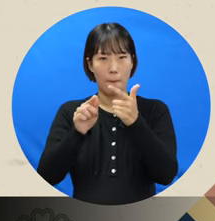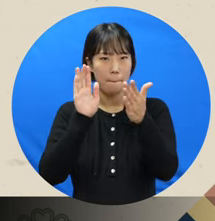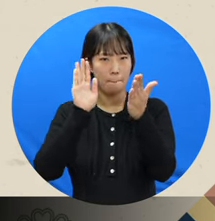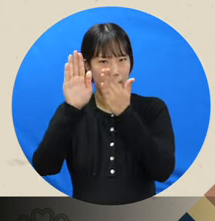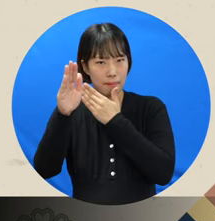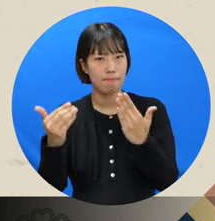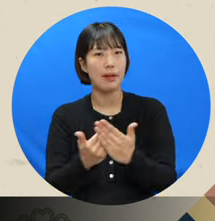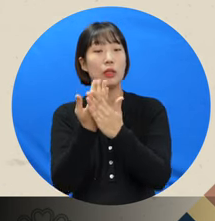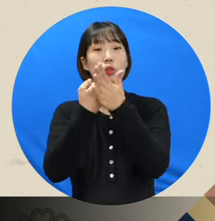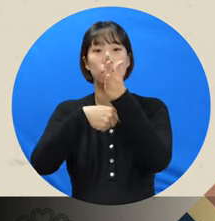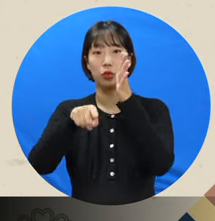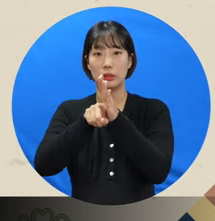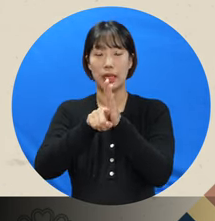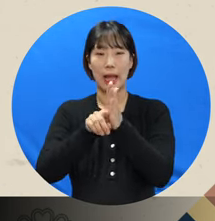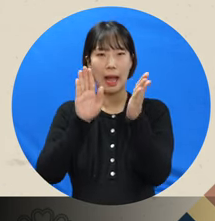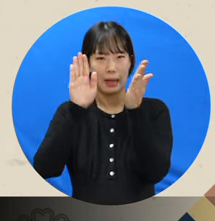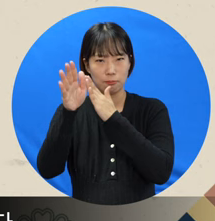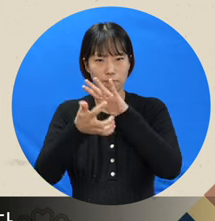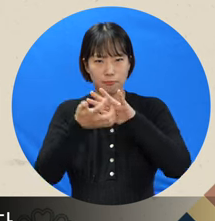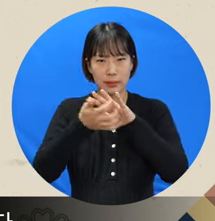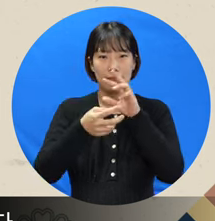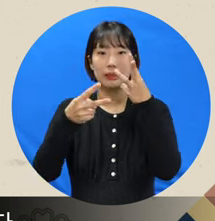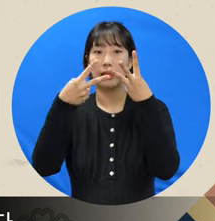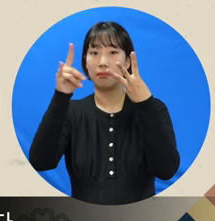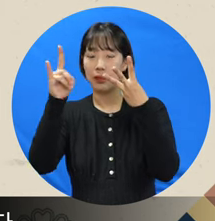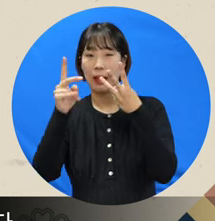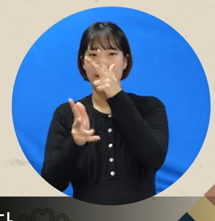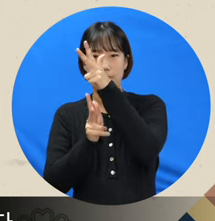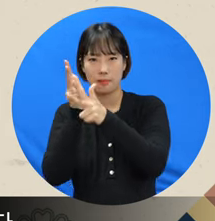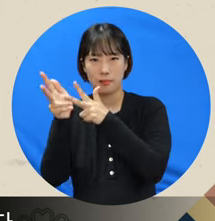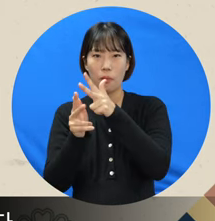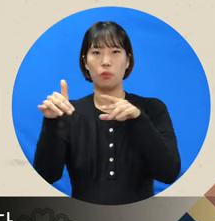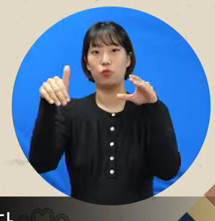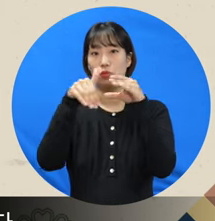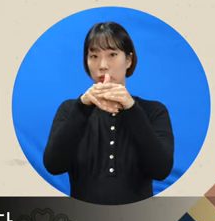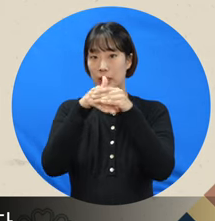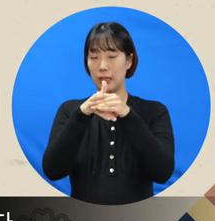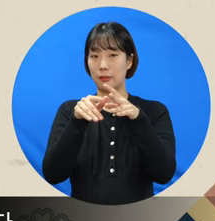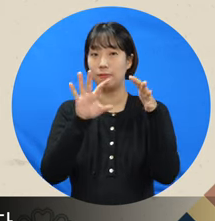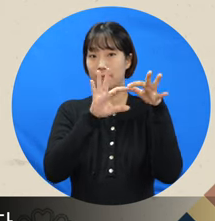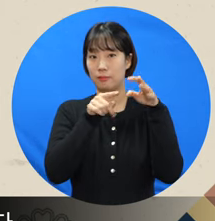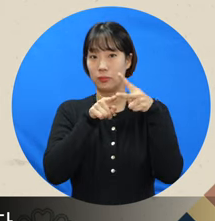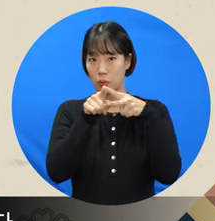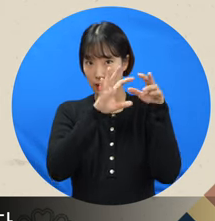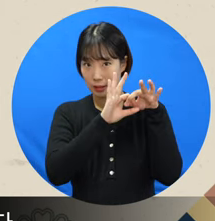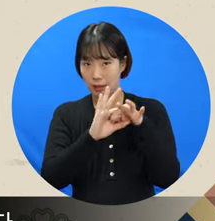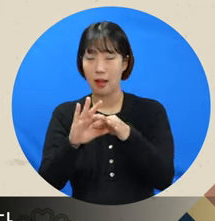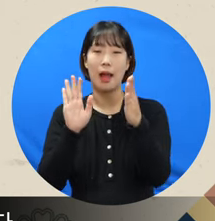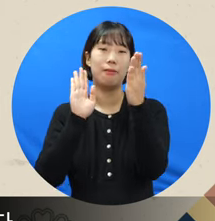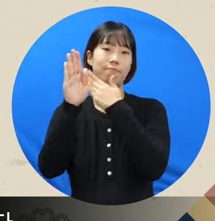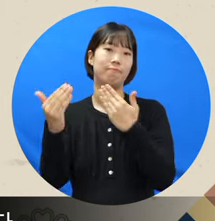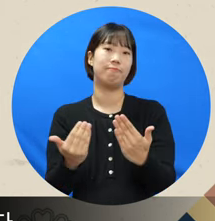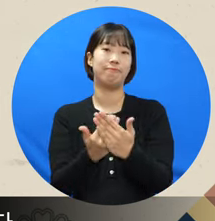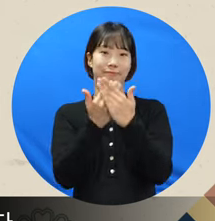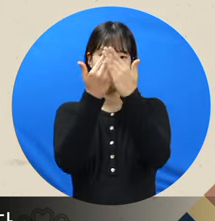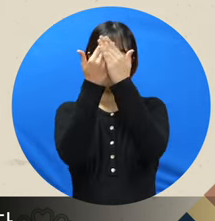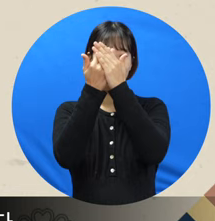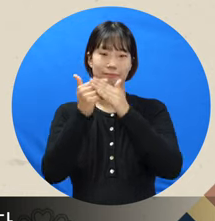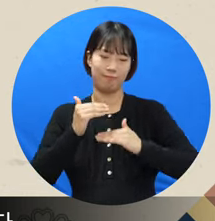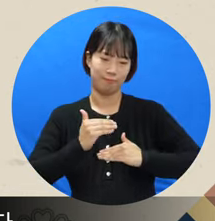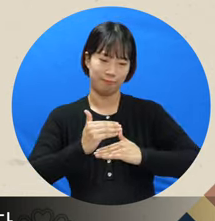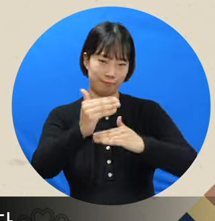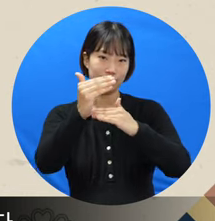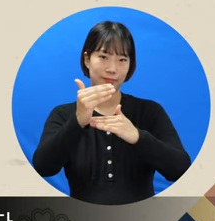미래를 먹여살릴 미래 3대 전략산업과 문화예술을 통해 더 큰 번영을 향해 힘차게